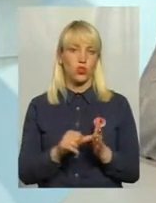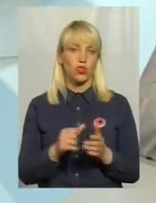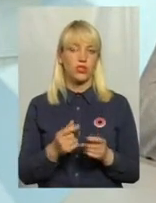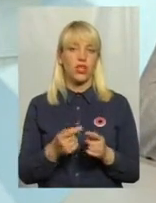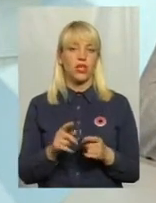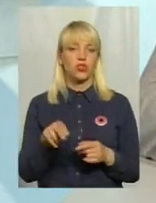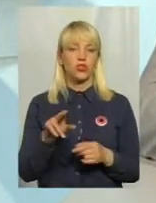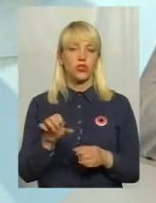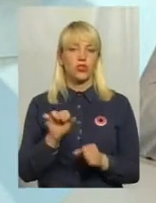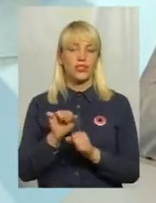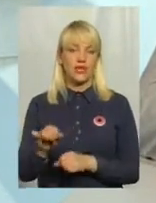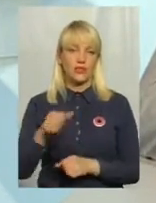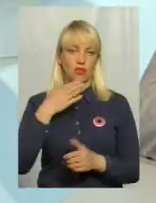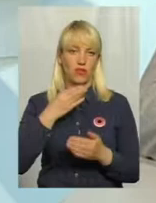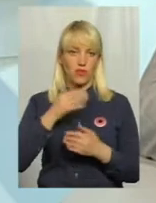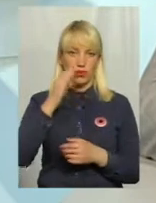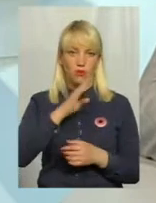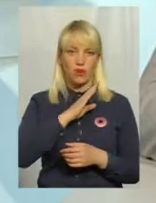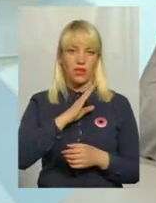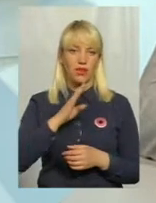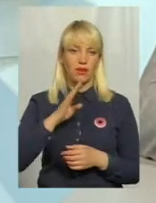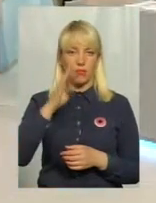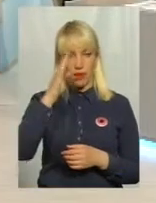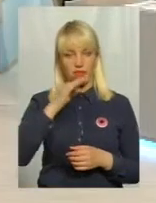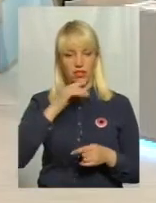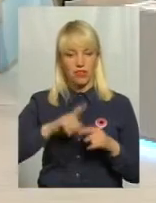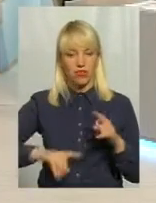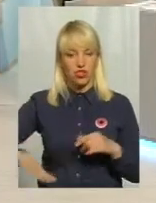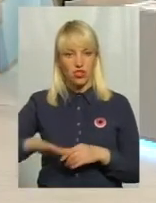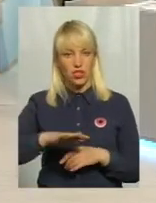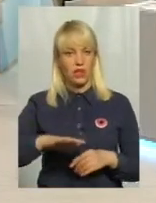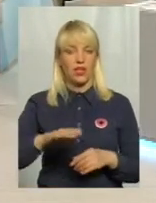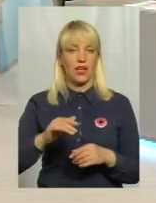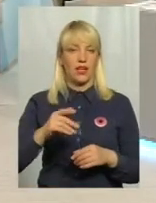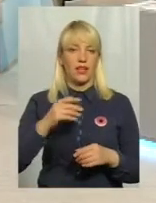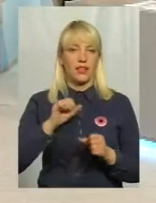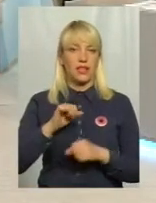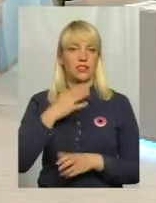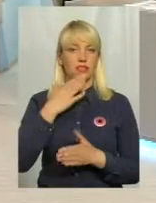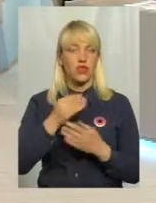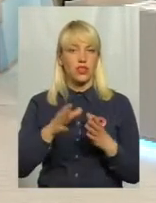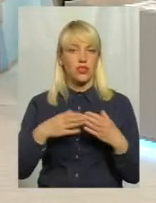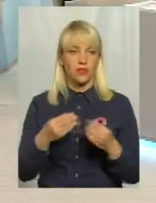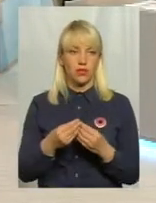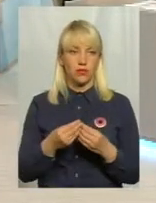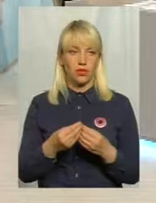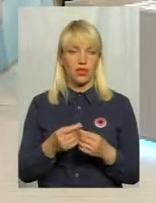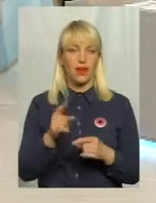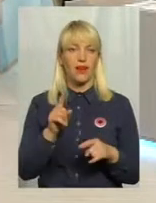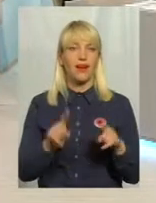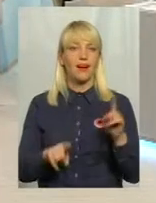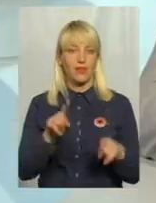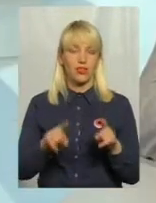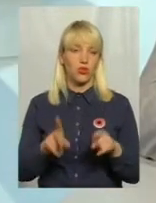захисту власної батьківщини, захисту своєї сім'ї, вкрай рідко хтось